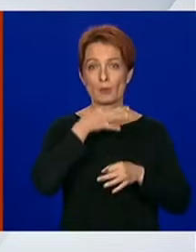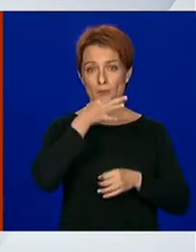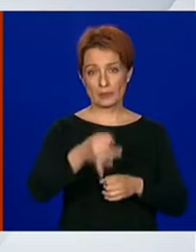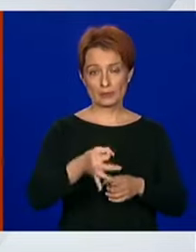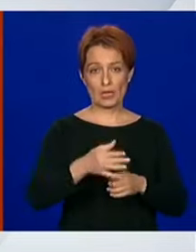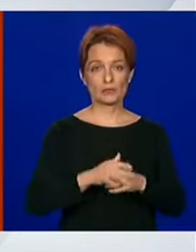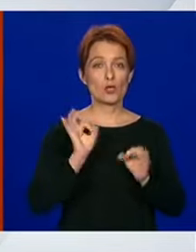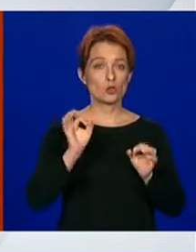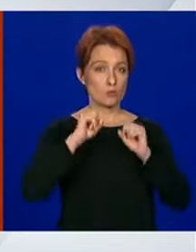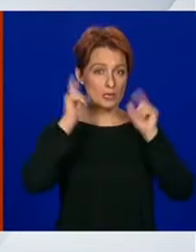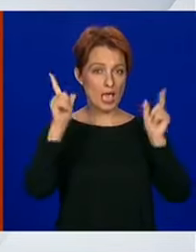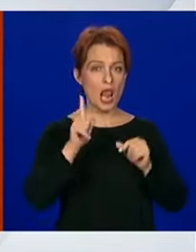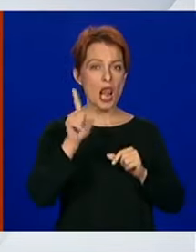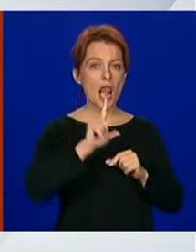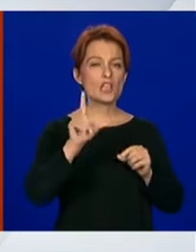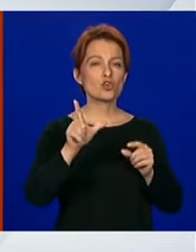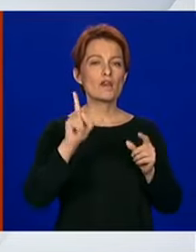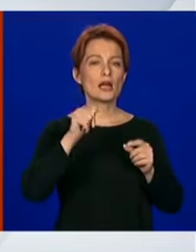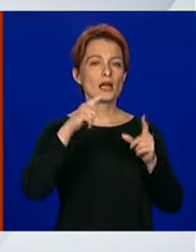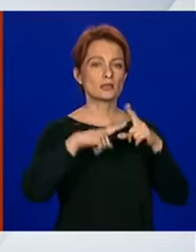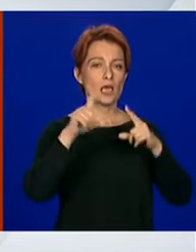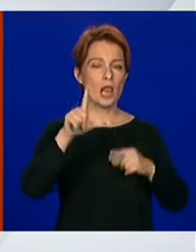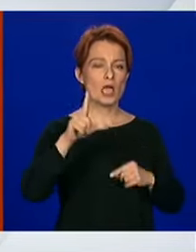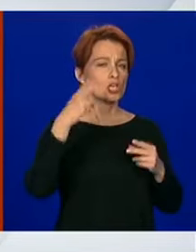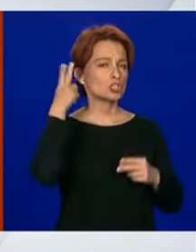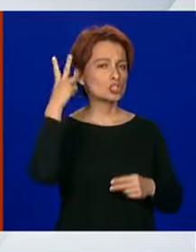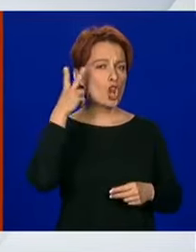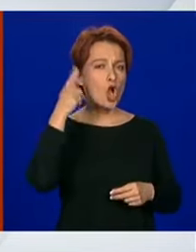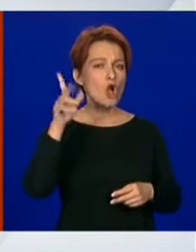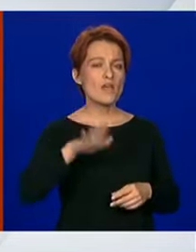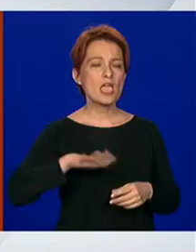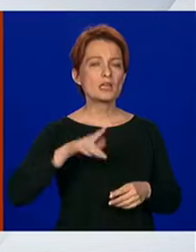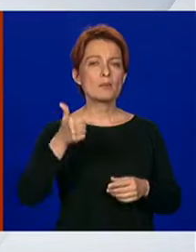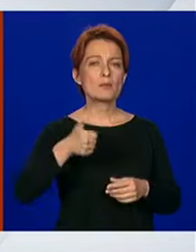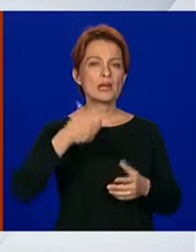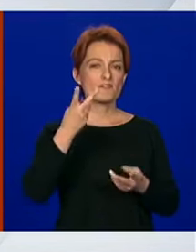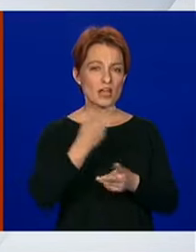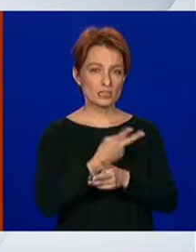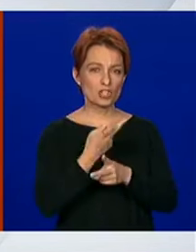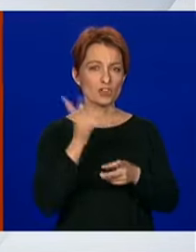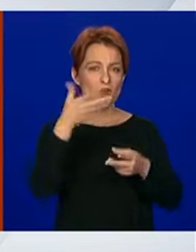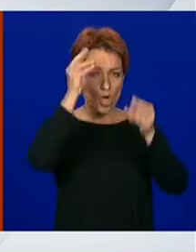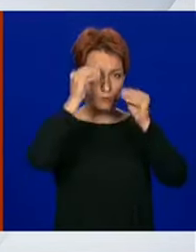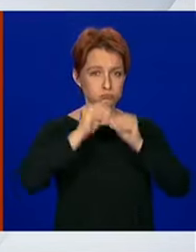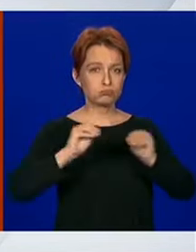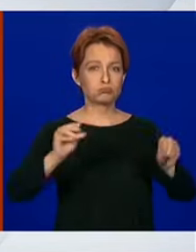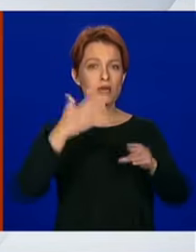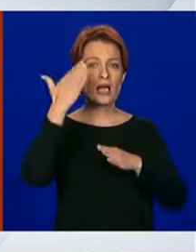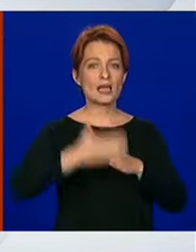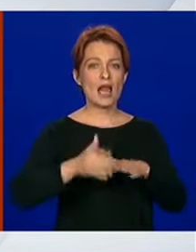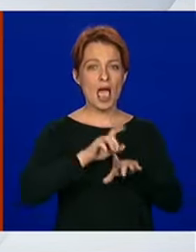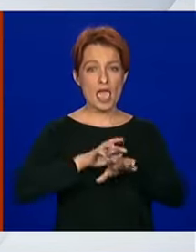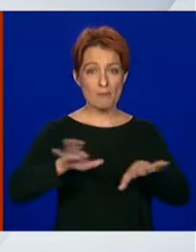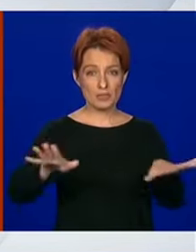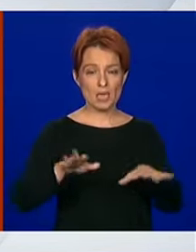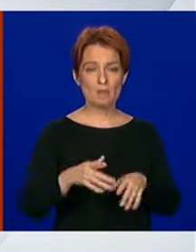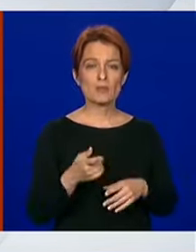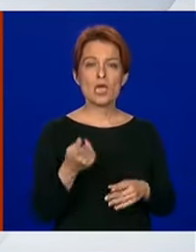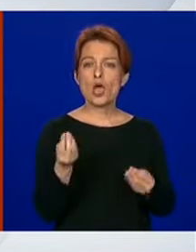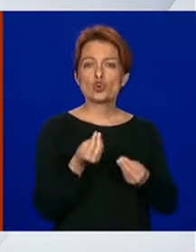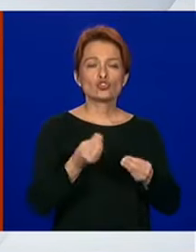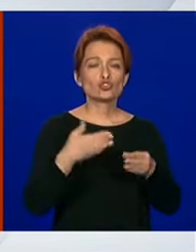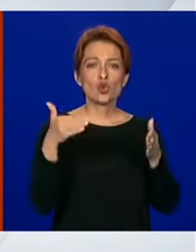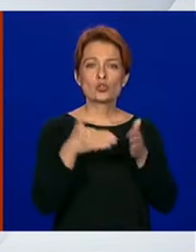Dobar dan, Goran Latković, RTL. Dakle, Slovenija je prva zemlja u EU koja je proglasila kraj epidemije. Koji su potrebni parametri u